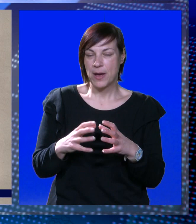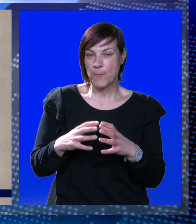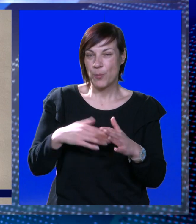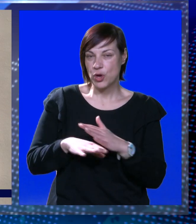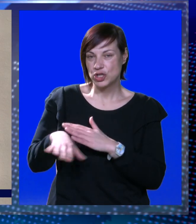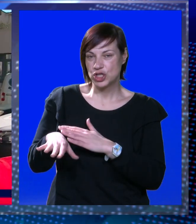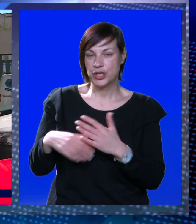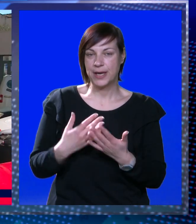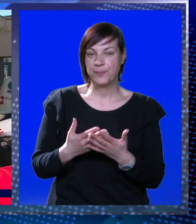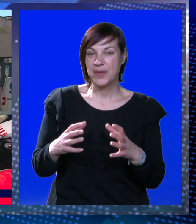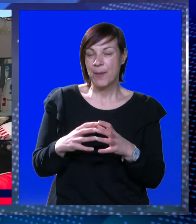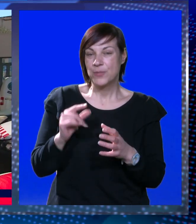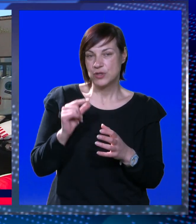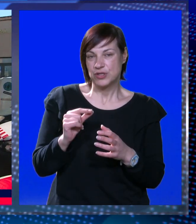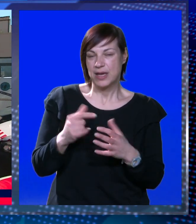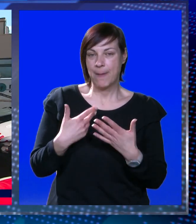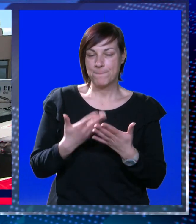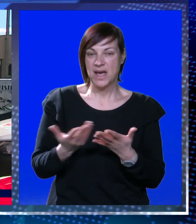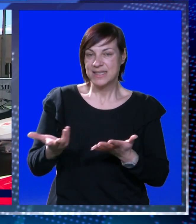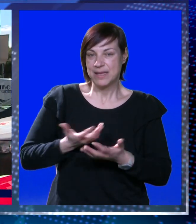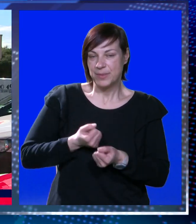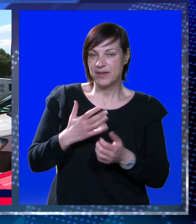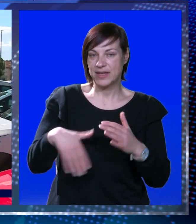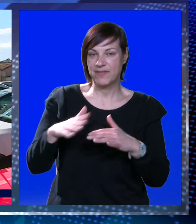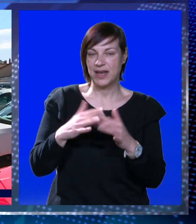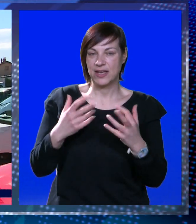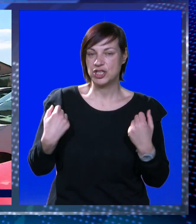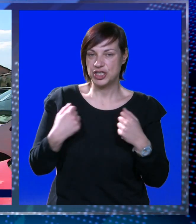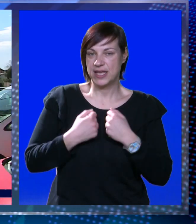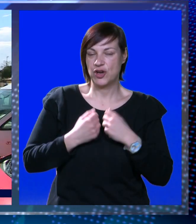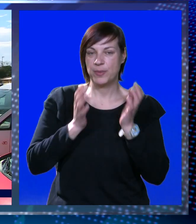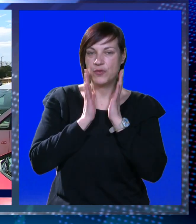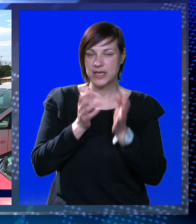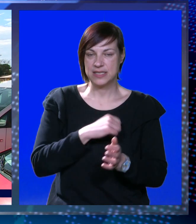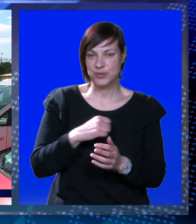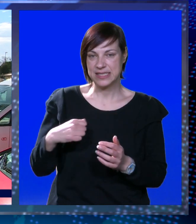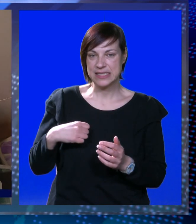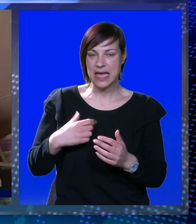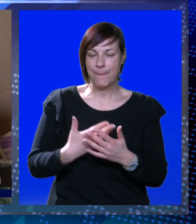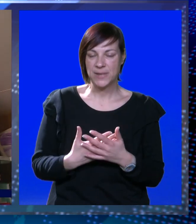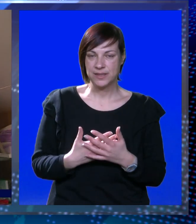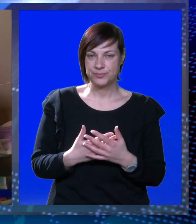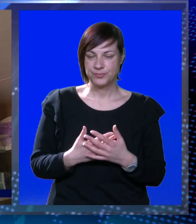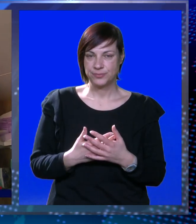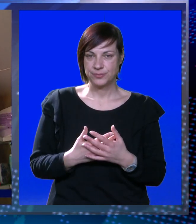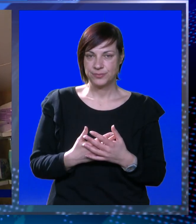toliko skladičnog prostora. Da je prostor malen i neadekvatan za prihvat velike količine robe, uvjerili smo se i sami.